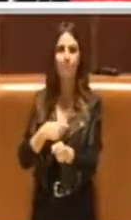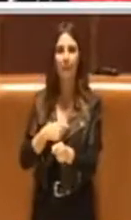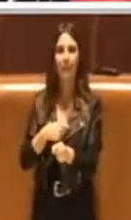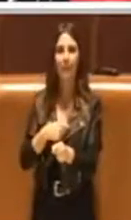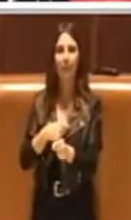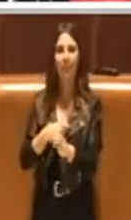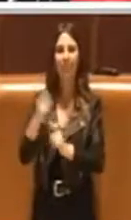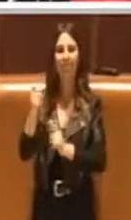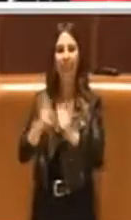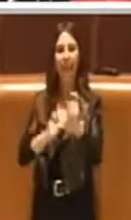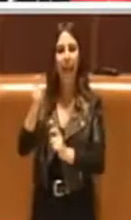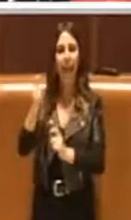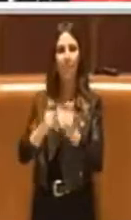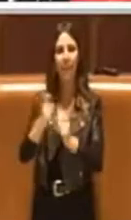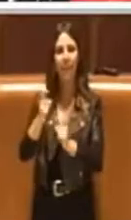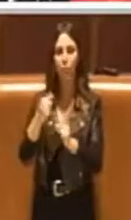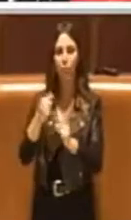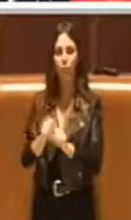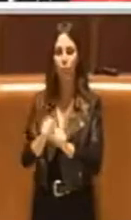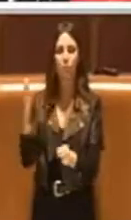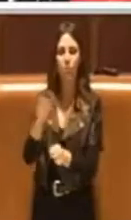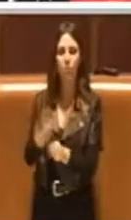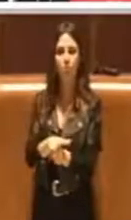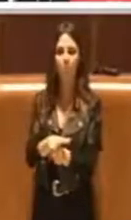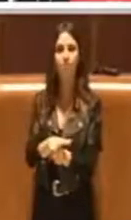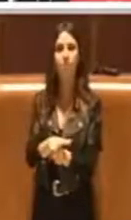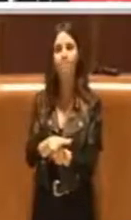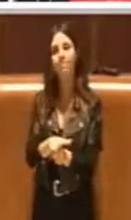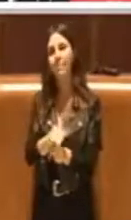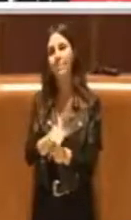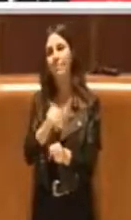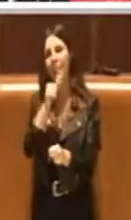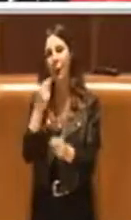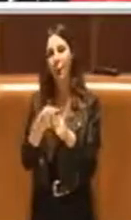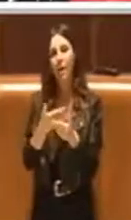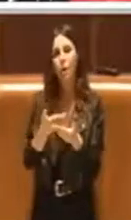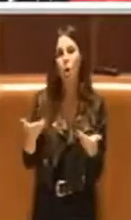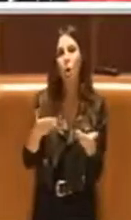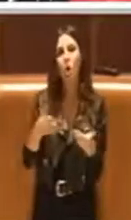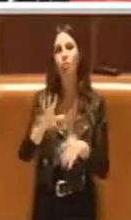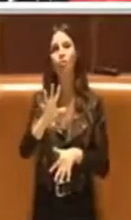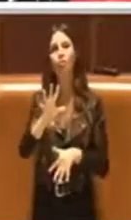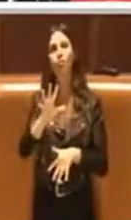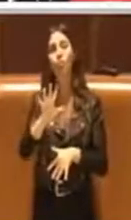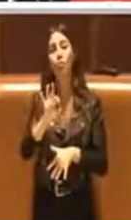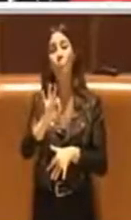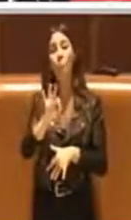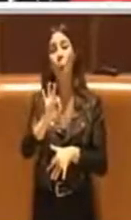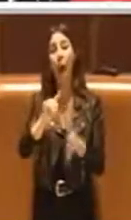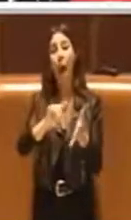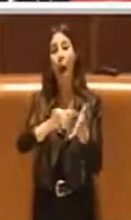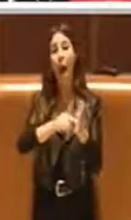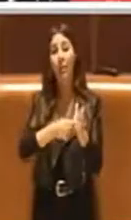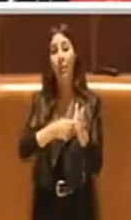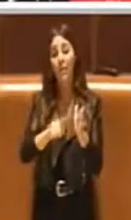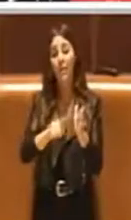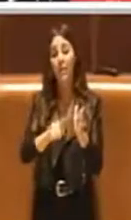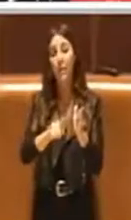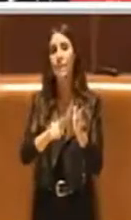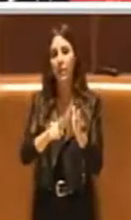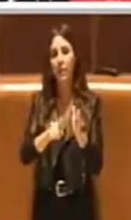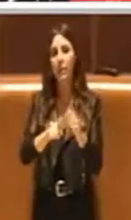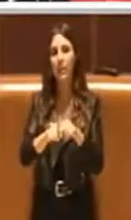quindi per dare solidità all'azienda 50 milioni che rappresentano